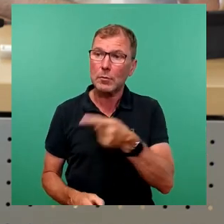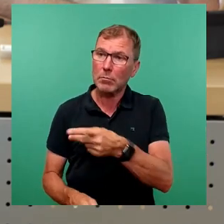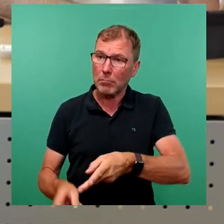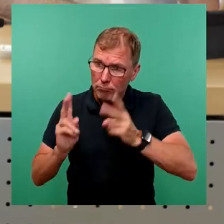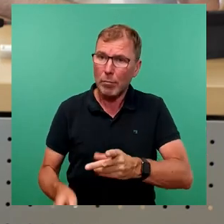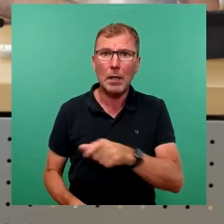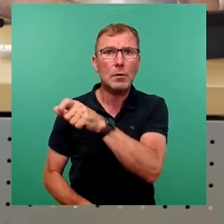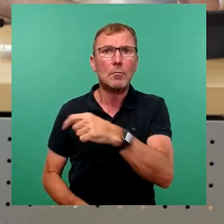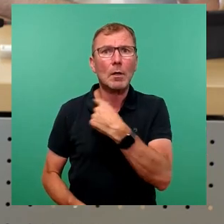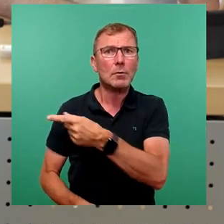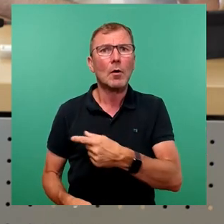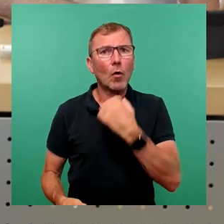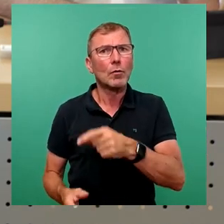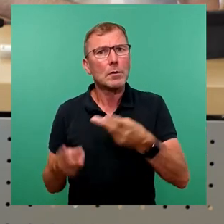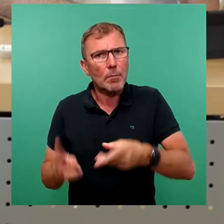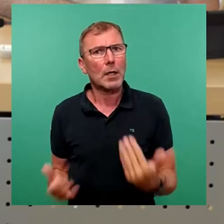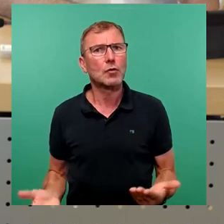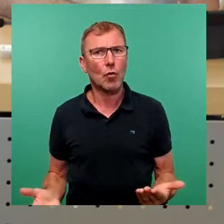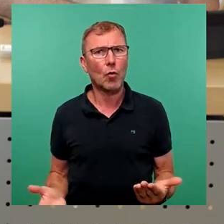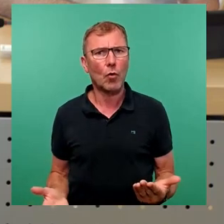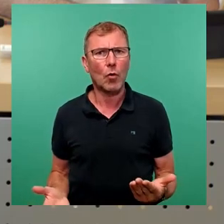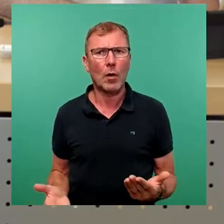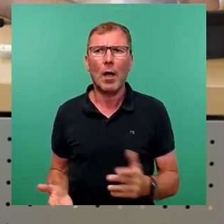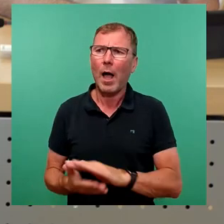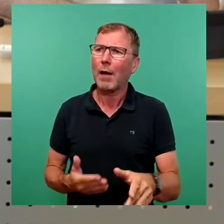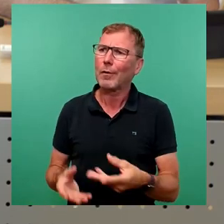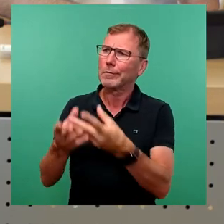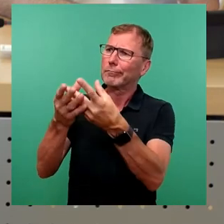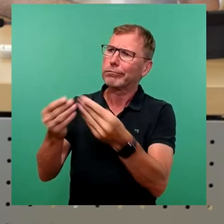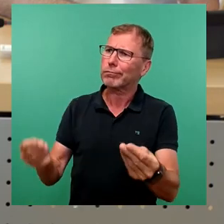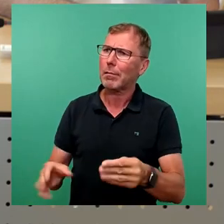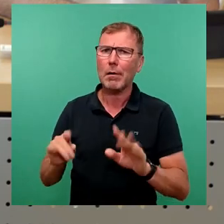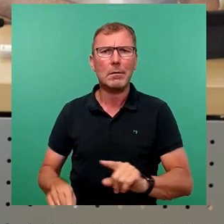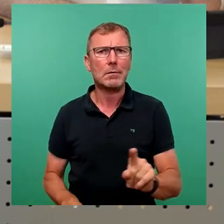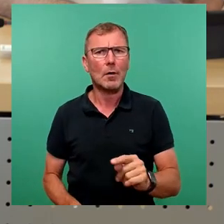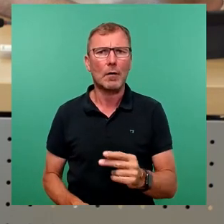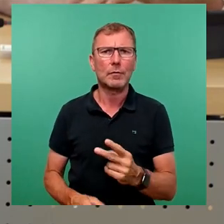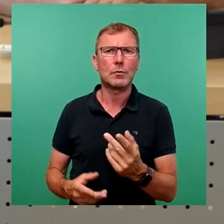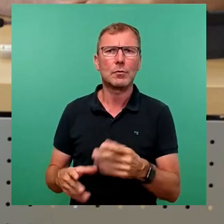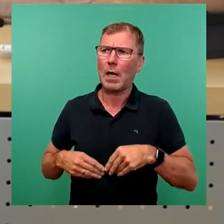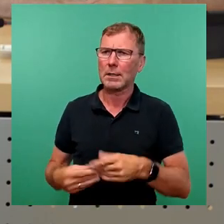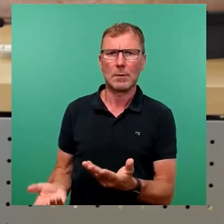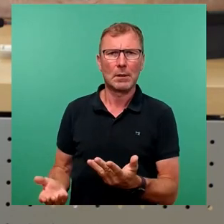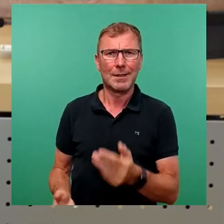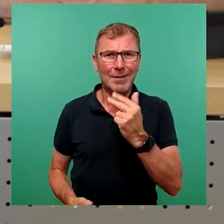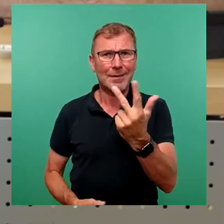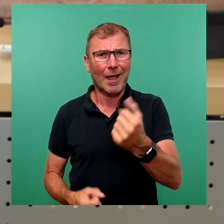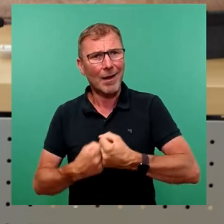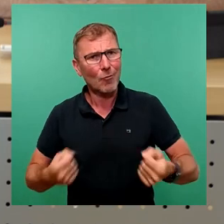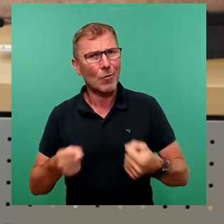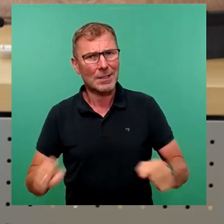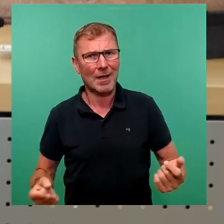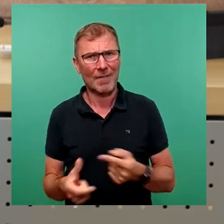Anliegen. Man darf diesem Sterben nicht einfach tatenlos zusehen. Denn wenn gleich drei große Feste,